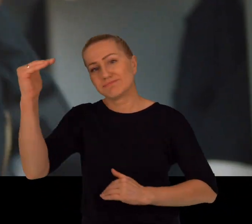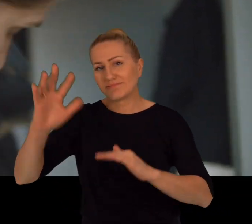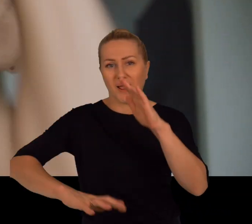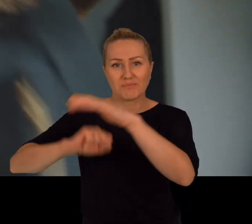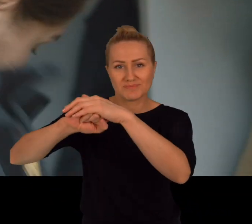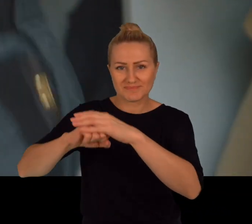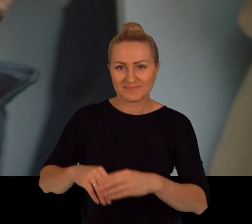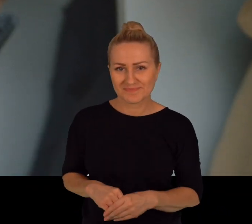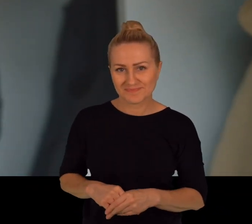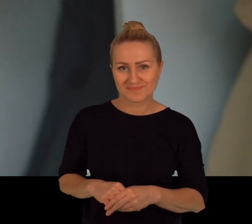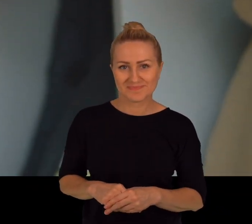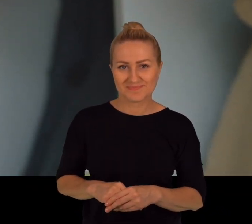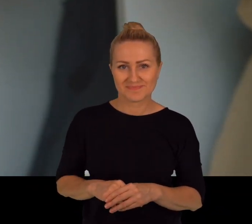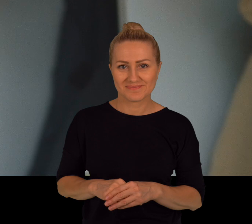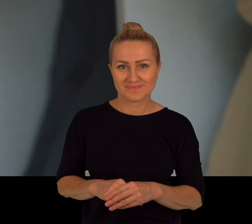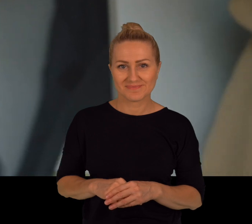na samą górę.